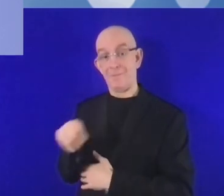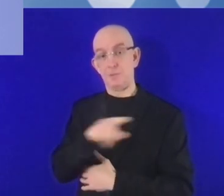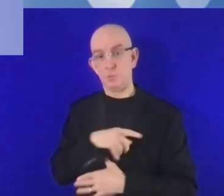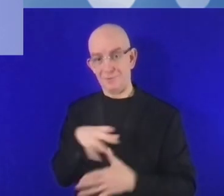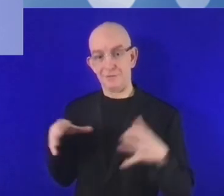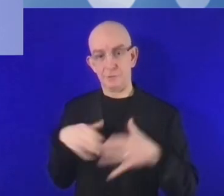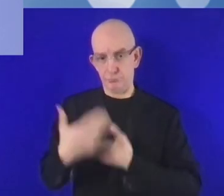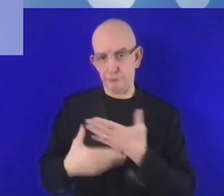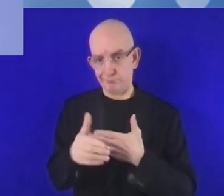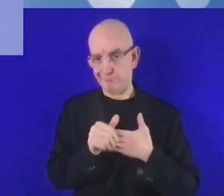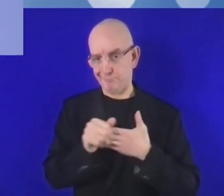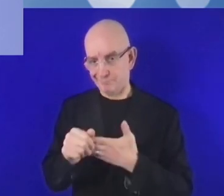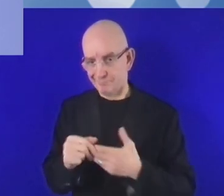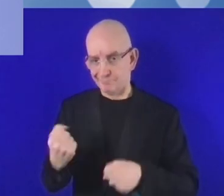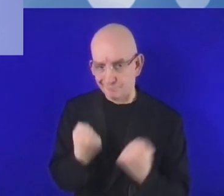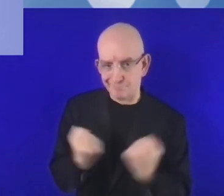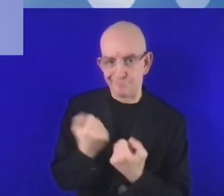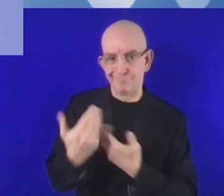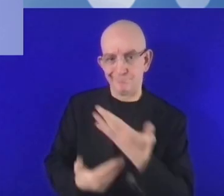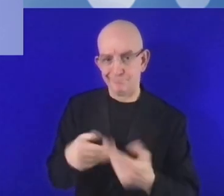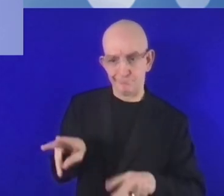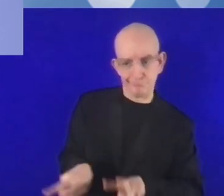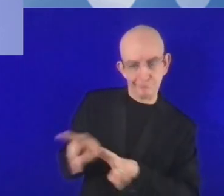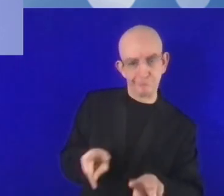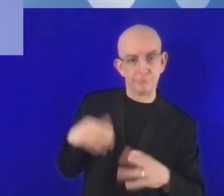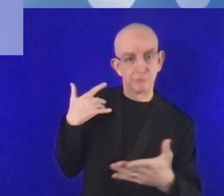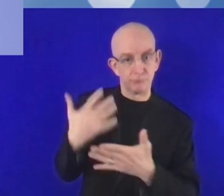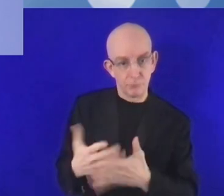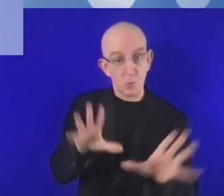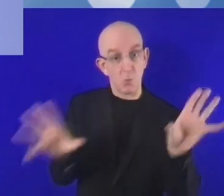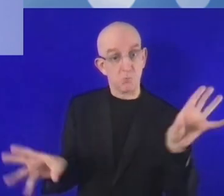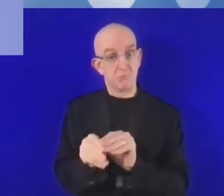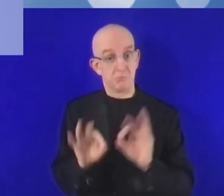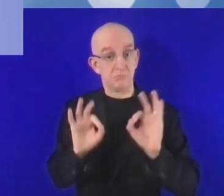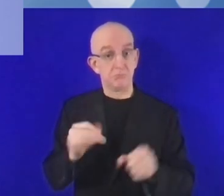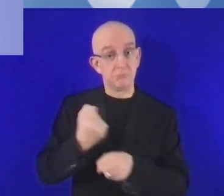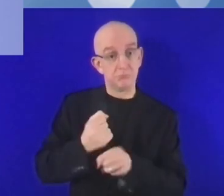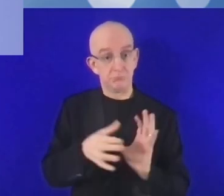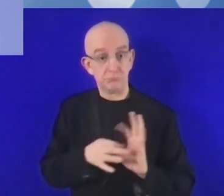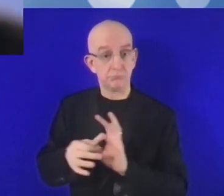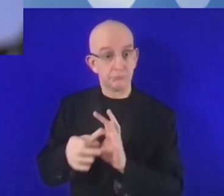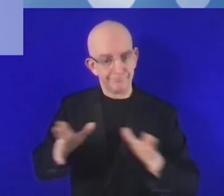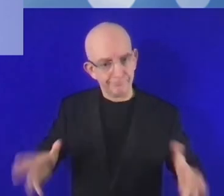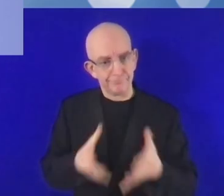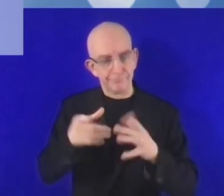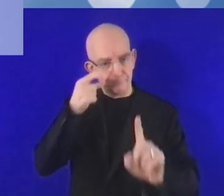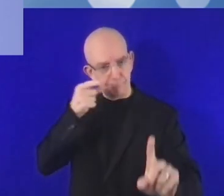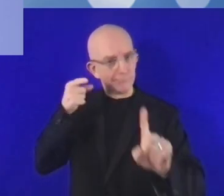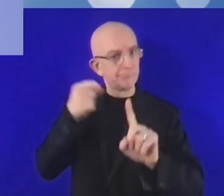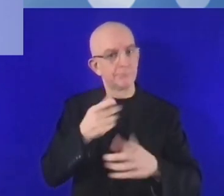برنامجاً للتجديد الرقمي. وأتمنى أن هذا